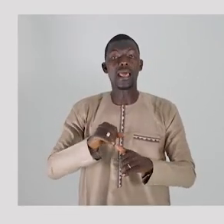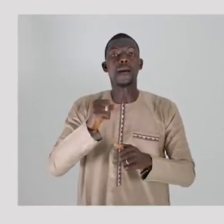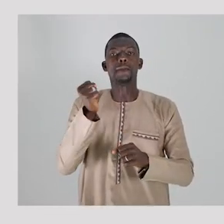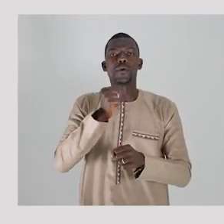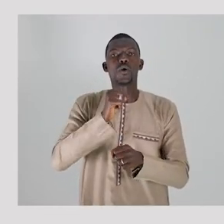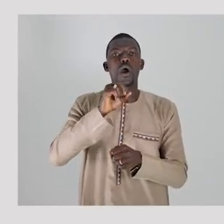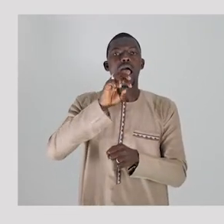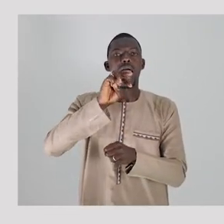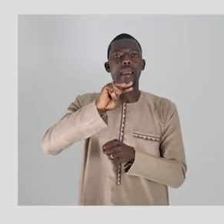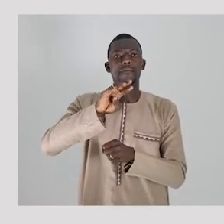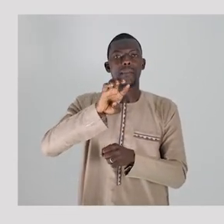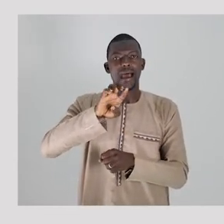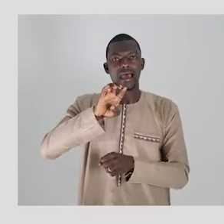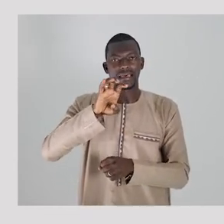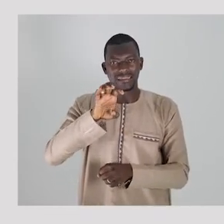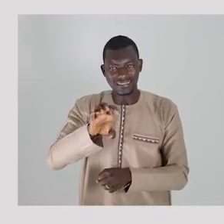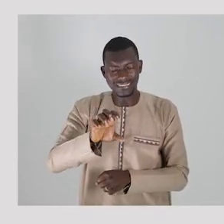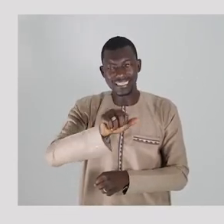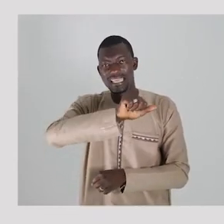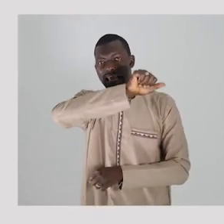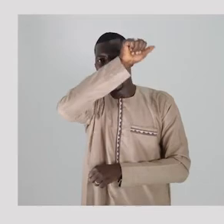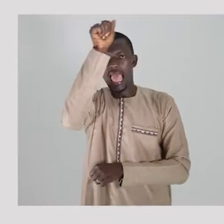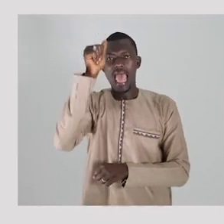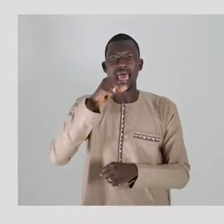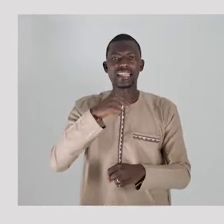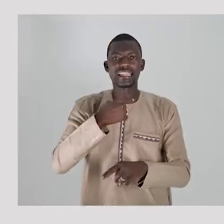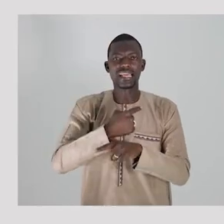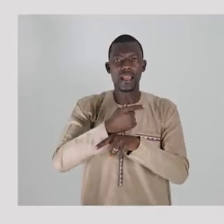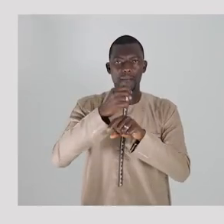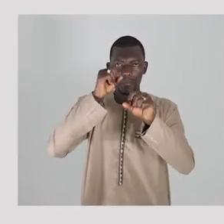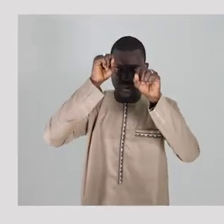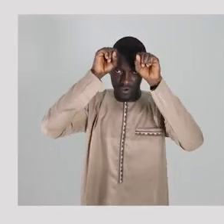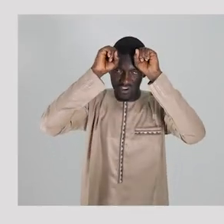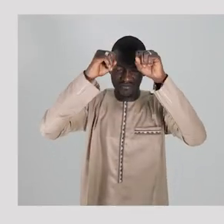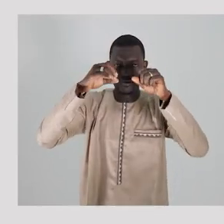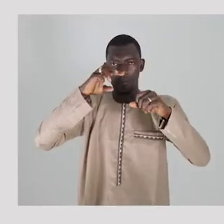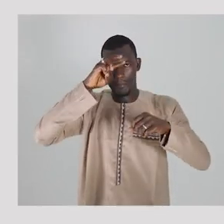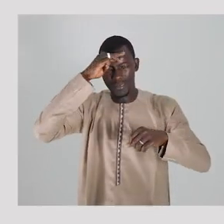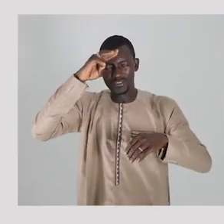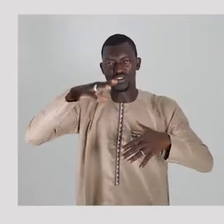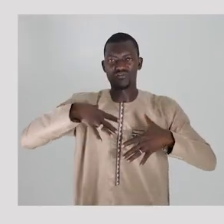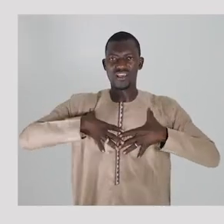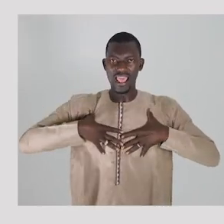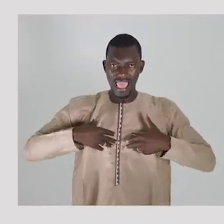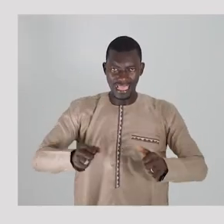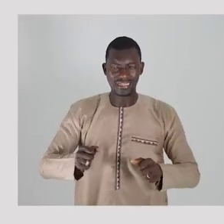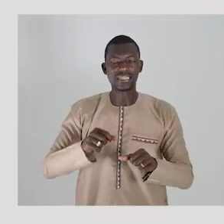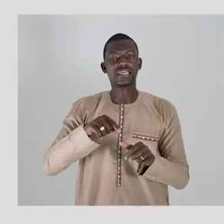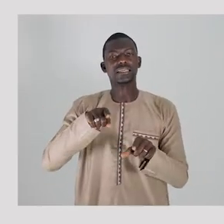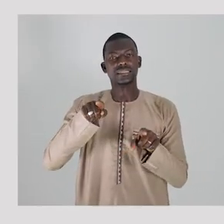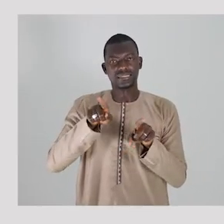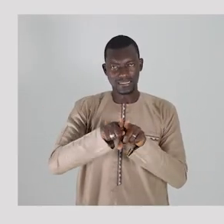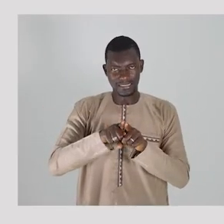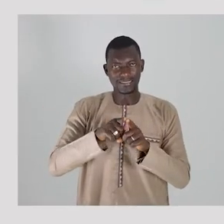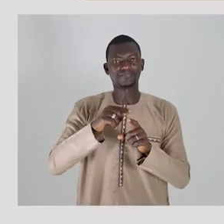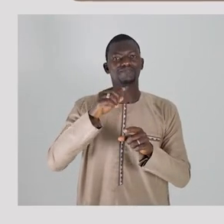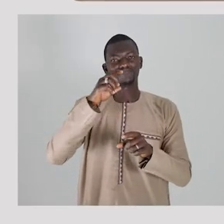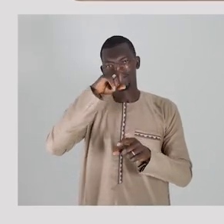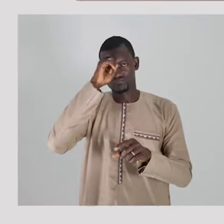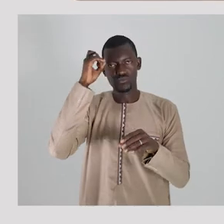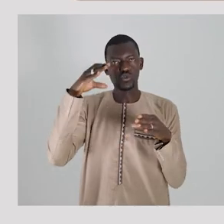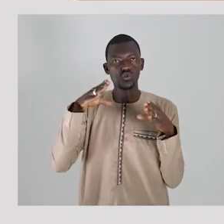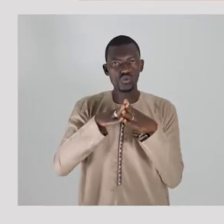kasumutauku ketikoronavirus. Jimanjabe manji wajupo edimukana ametika sumutauku. Jiwanku nambau yeyankone